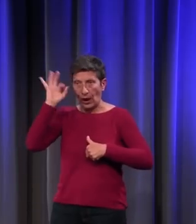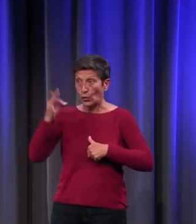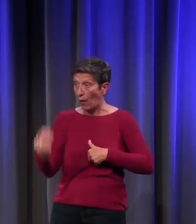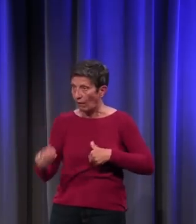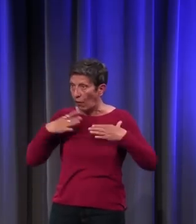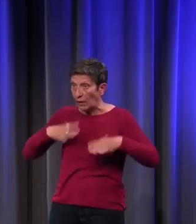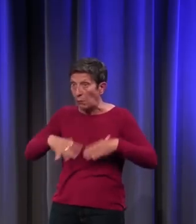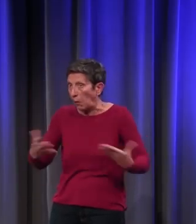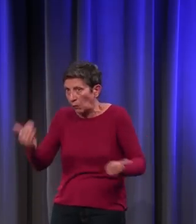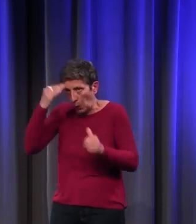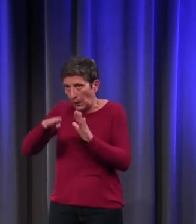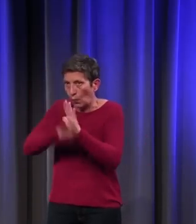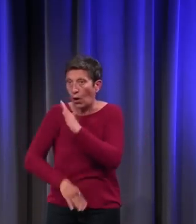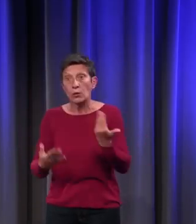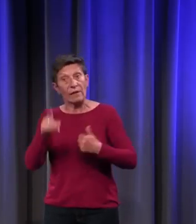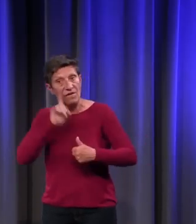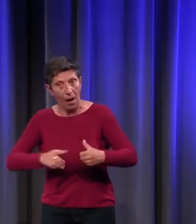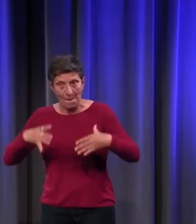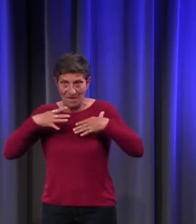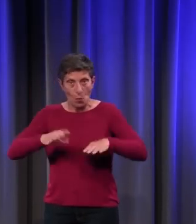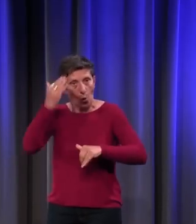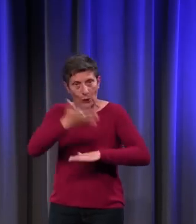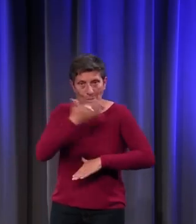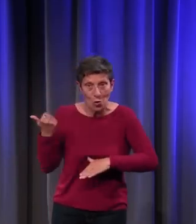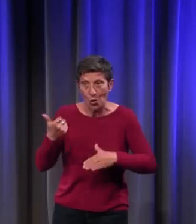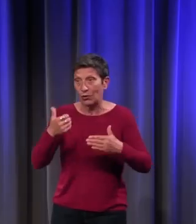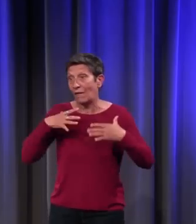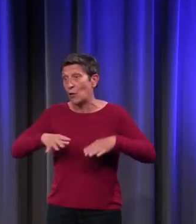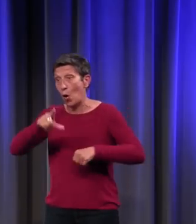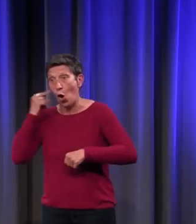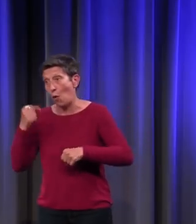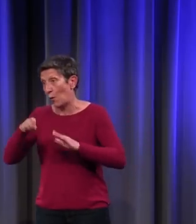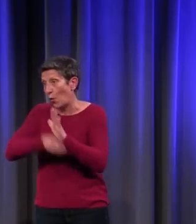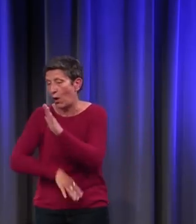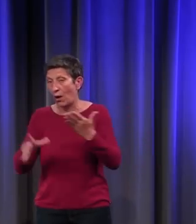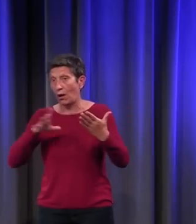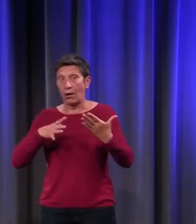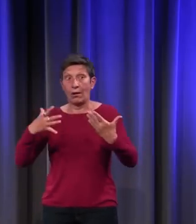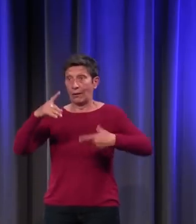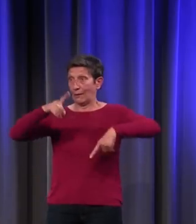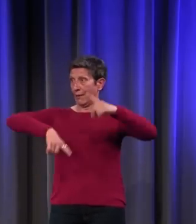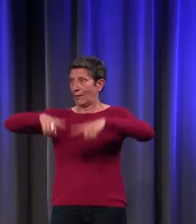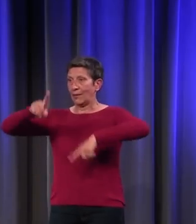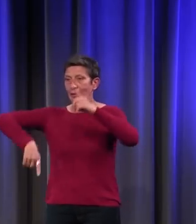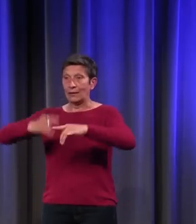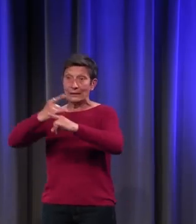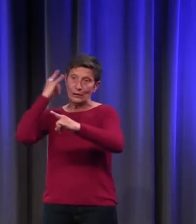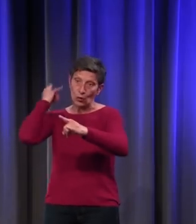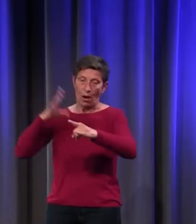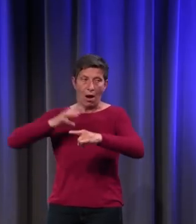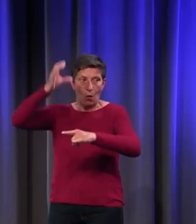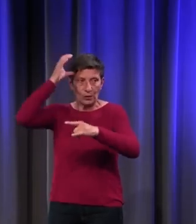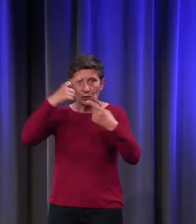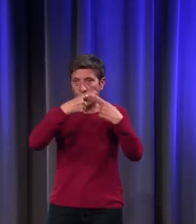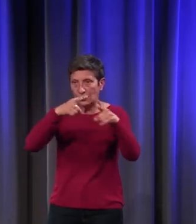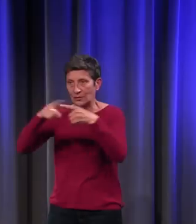On connaît mieux les vêtements des femmes que les vêtements des hommes. Et ainsi de suite. Il y a de grandes différences dans notre savoir en matière